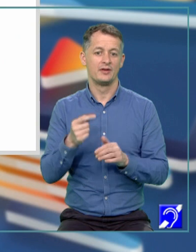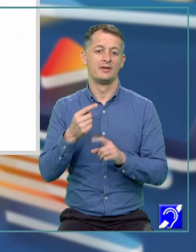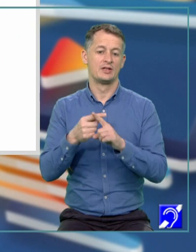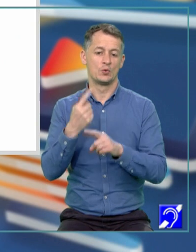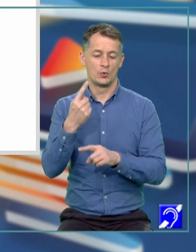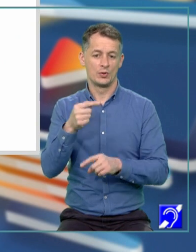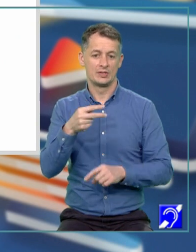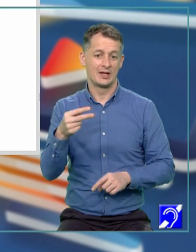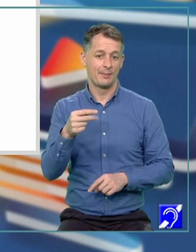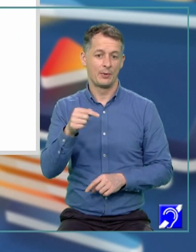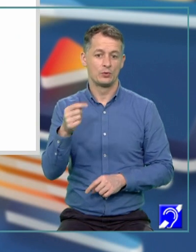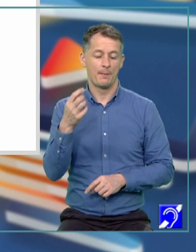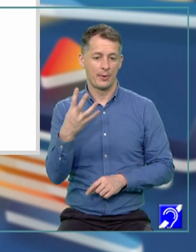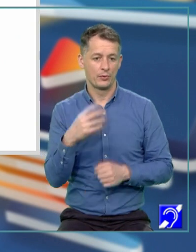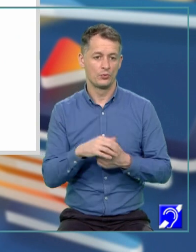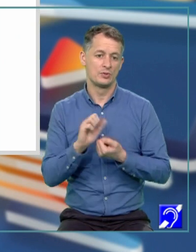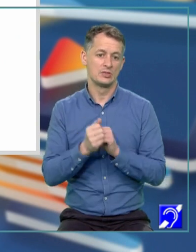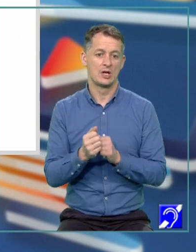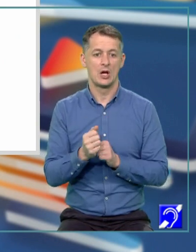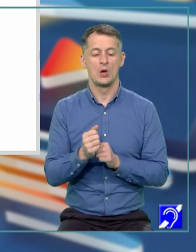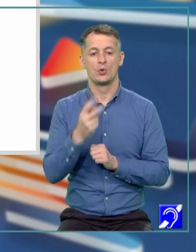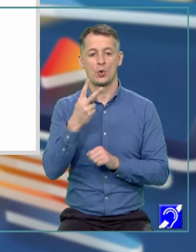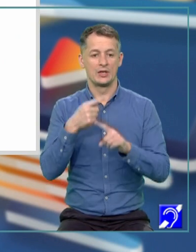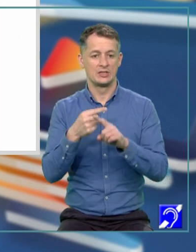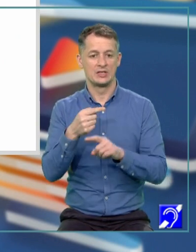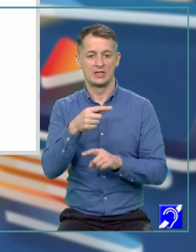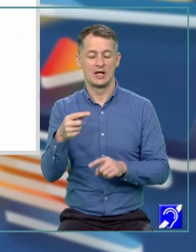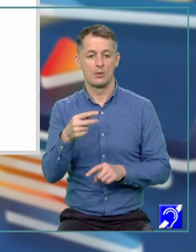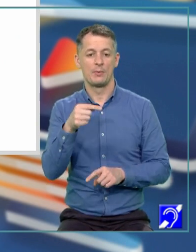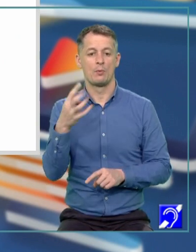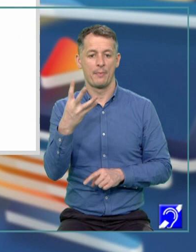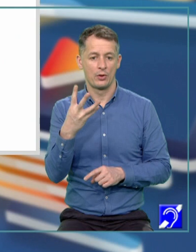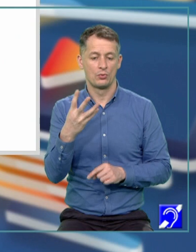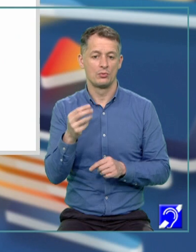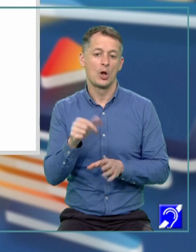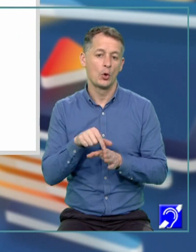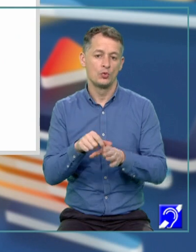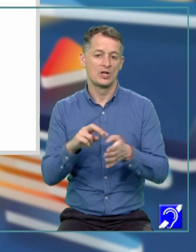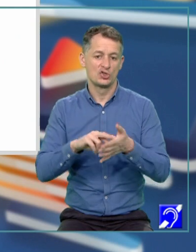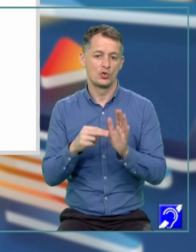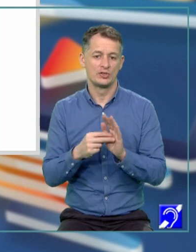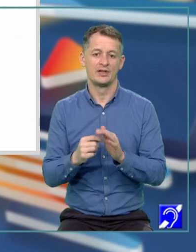egal cu minus 4, sau obținem 2X egal cu minus 4, ceea ce ne conduce la soluția